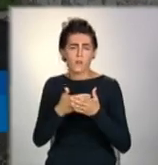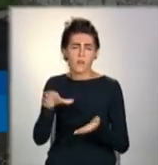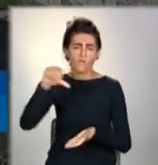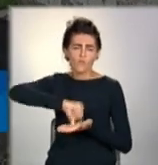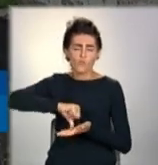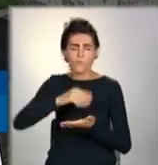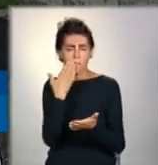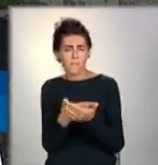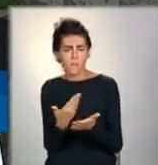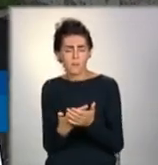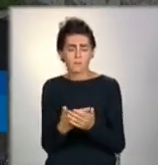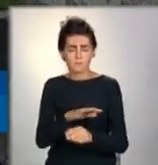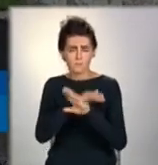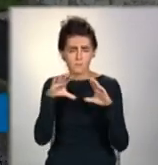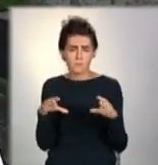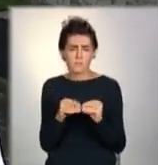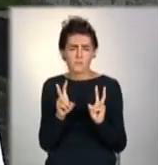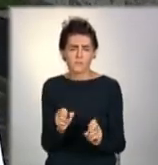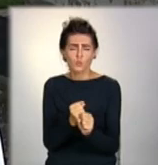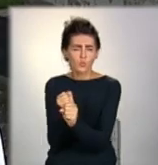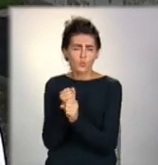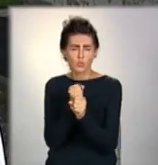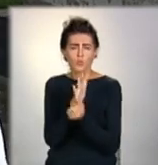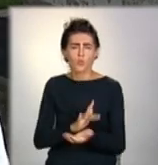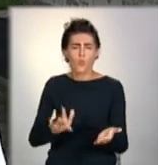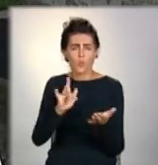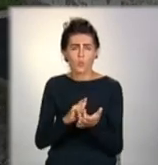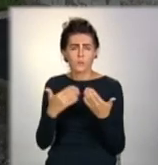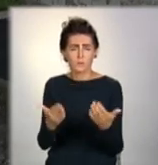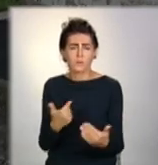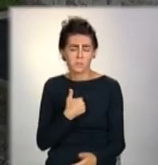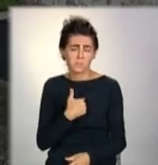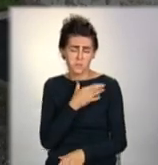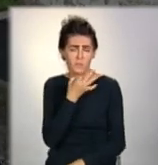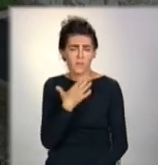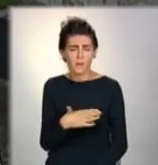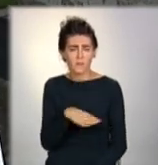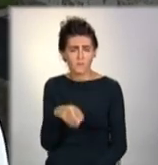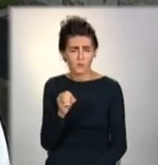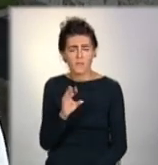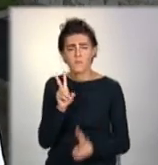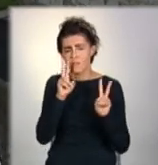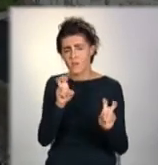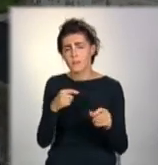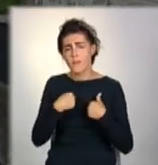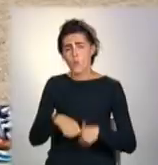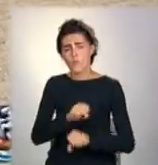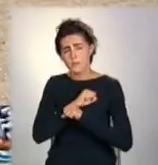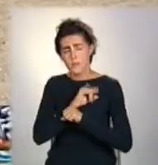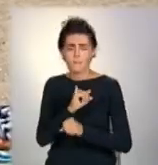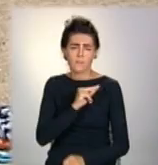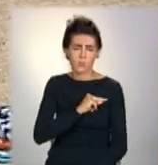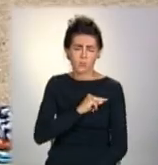Це якісь курортні місця. І мене це вважає. Тобто ти і відпочиваєш, і працюєш.